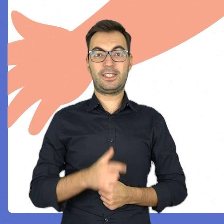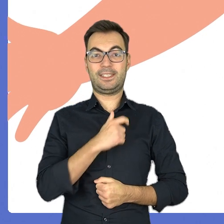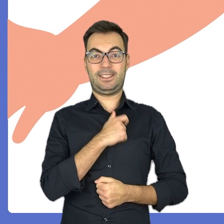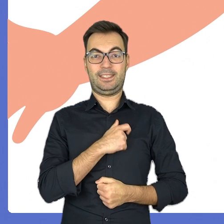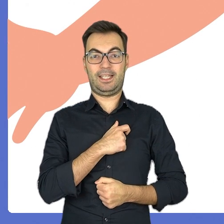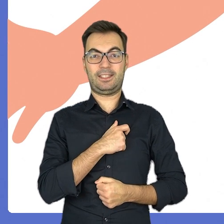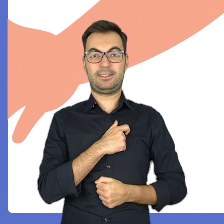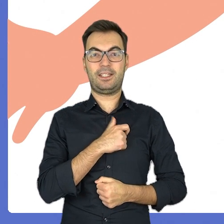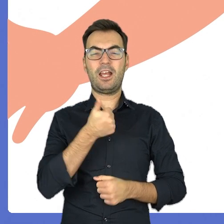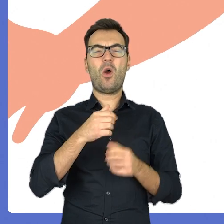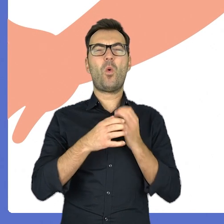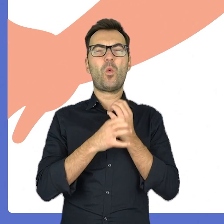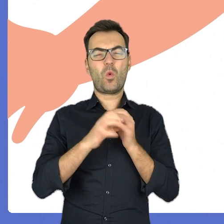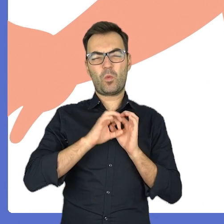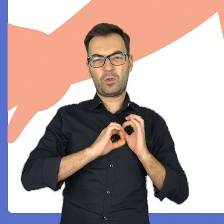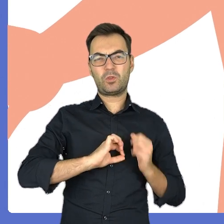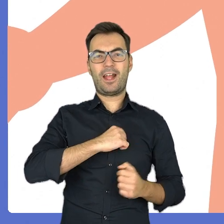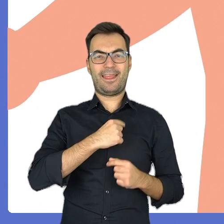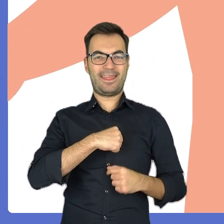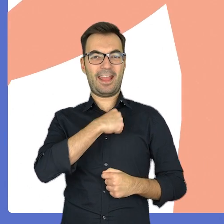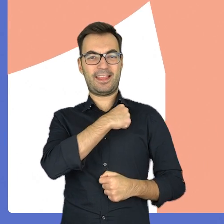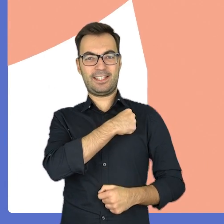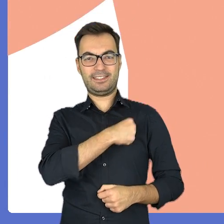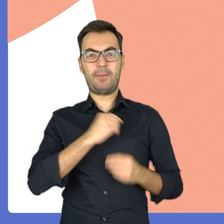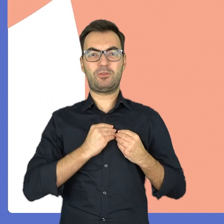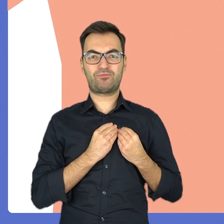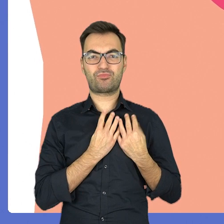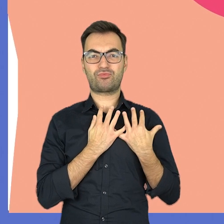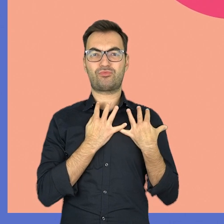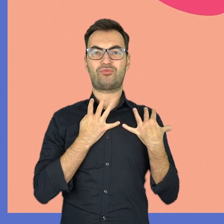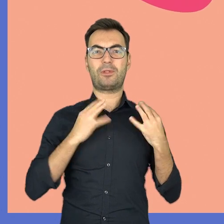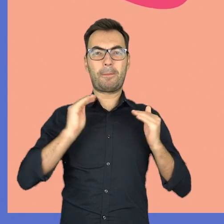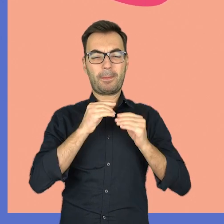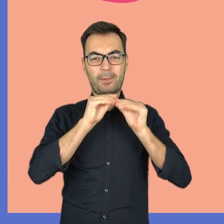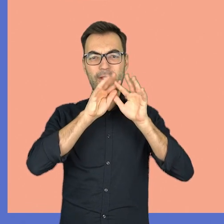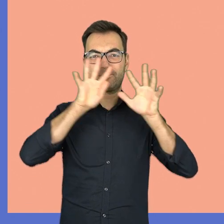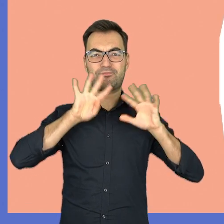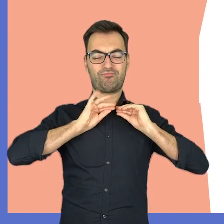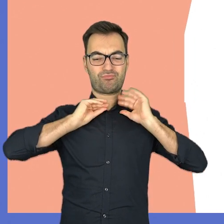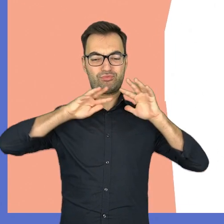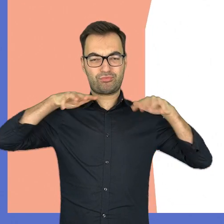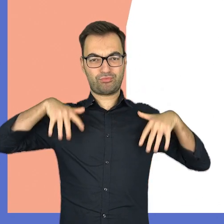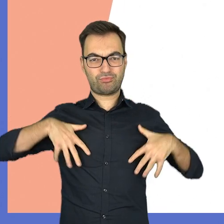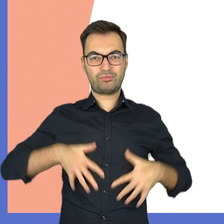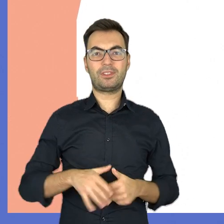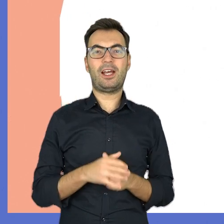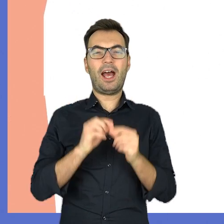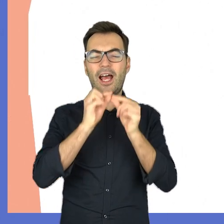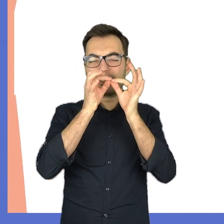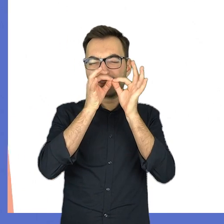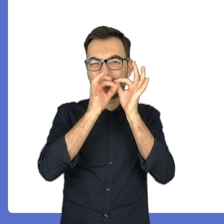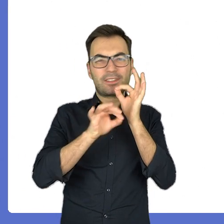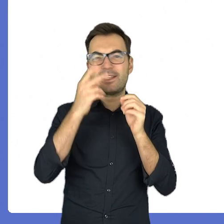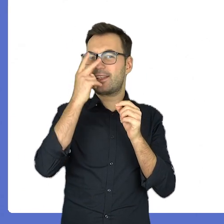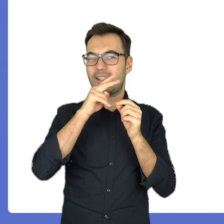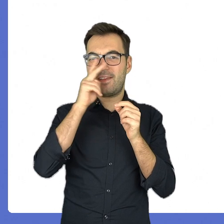Z serca wychodzi gruba tętnica, która następnie rozgałęzia się na coraz mniejsze i mniejsze. W końcu